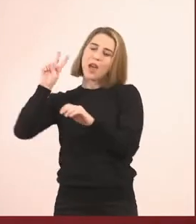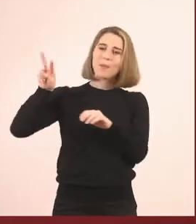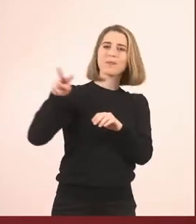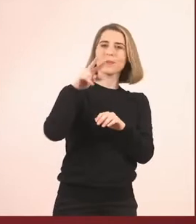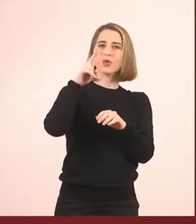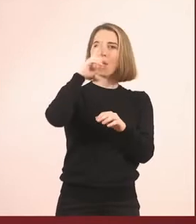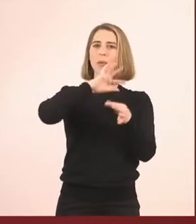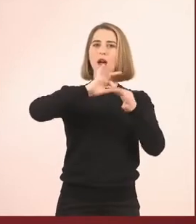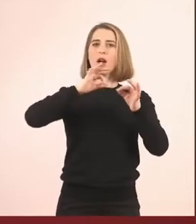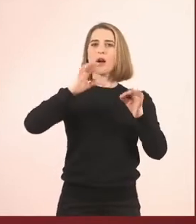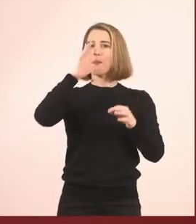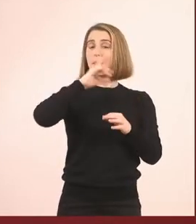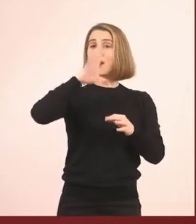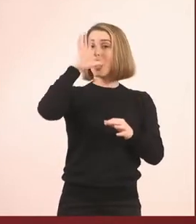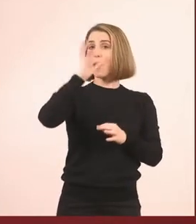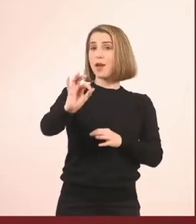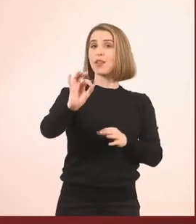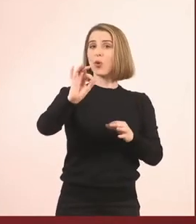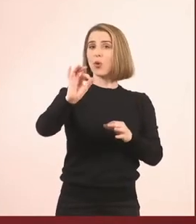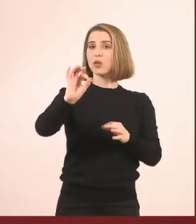σιγά σιγά πίσω όπου θα βρεθούμε όλοι μαζί.